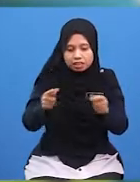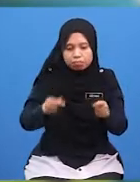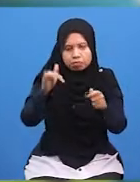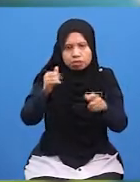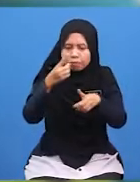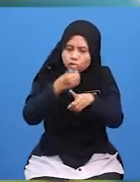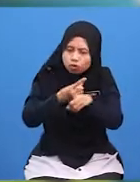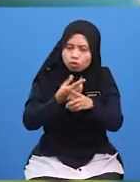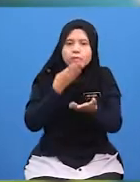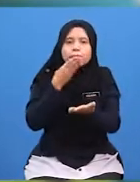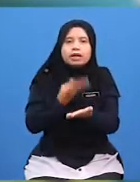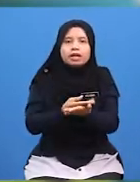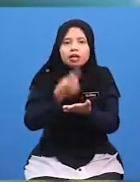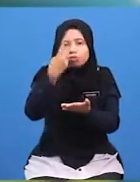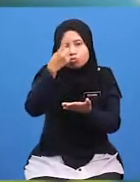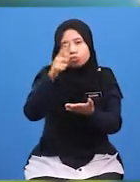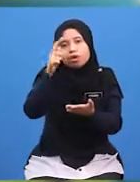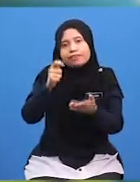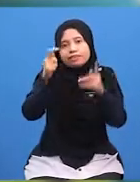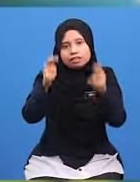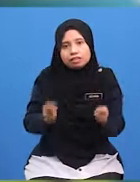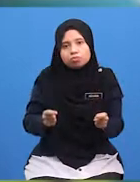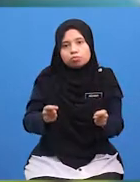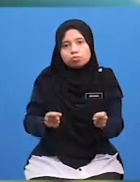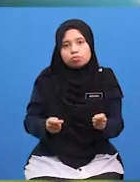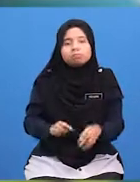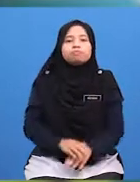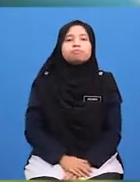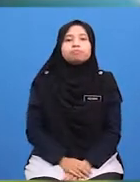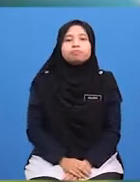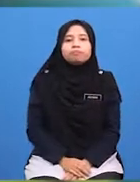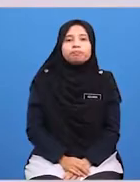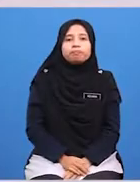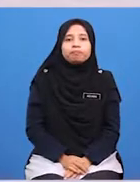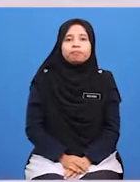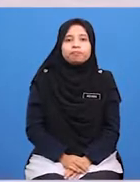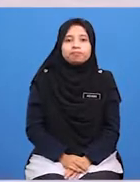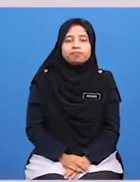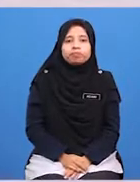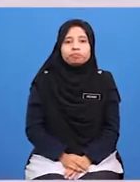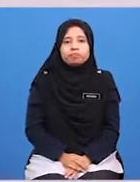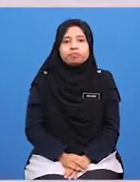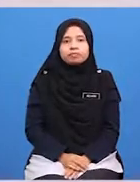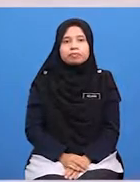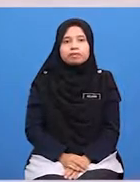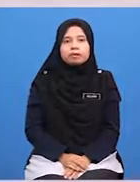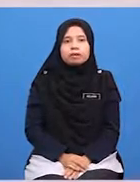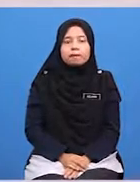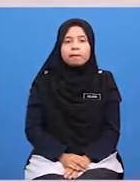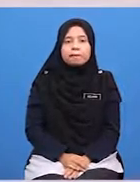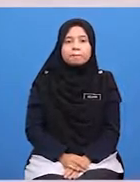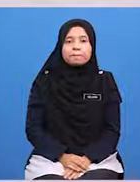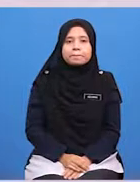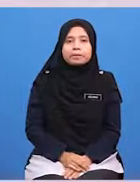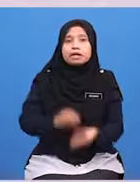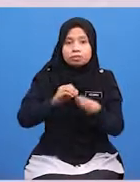Kepada Para Hadirin Yang Hadir Pada Jemputan Itu Baiklah Murid-murid